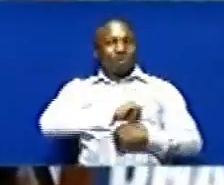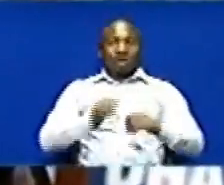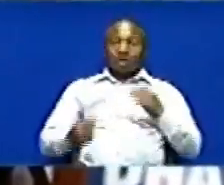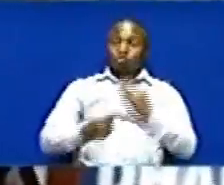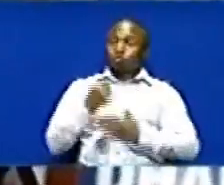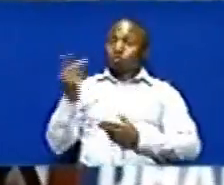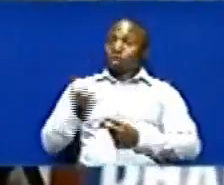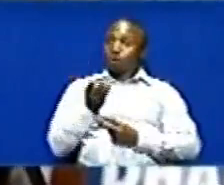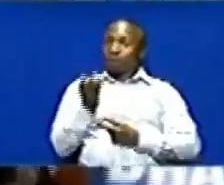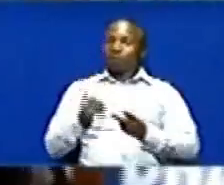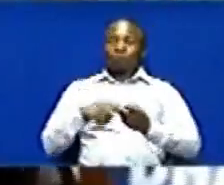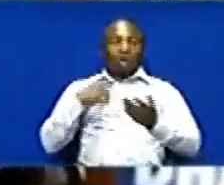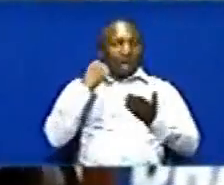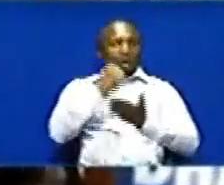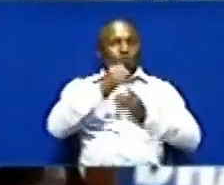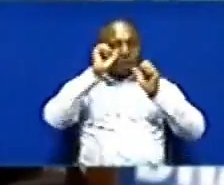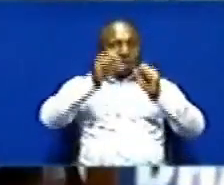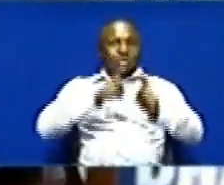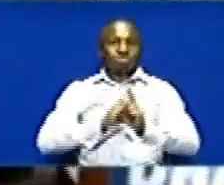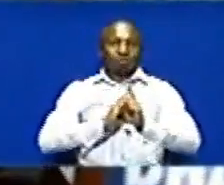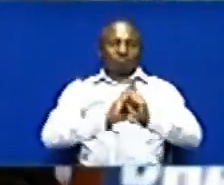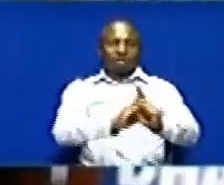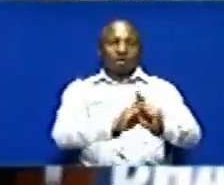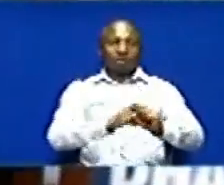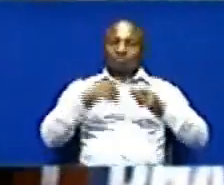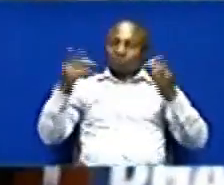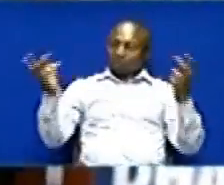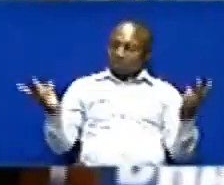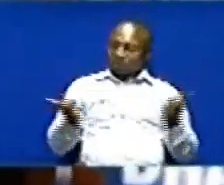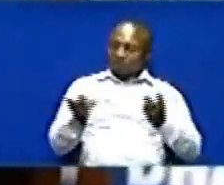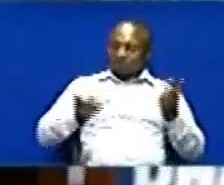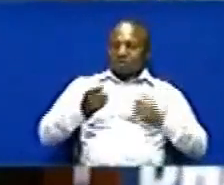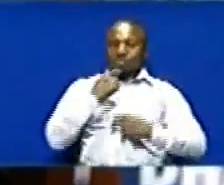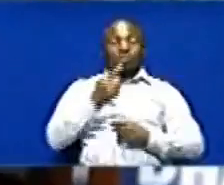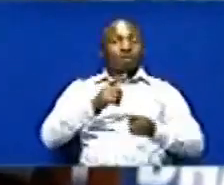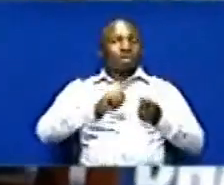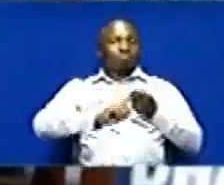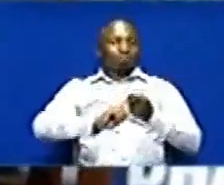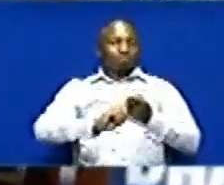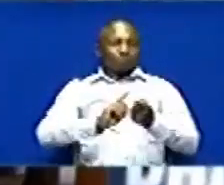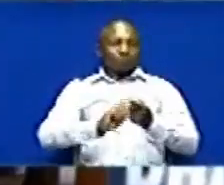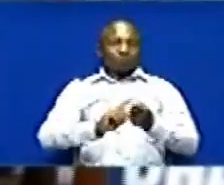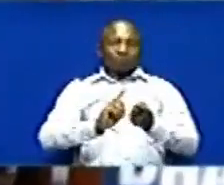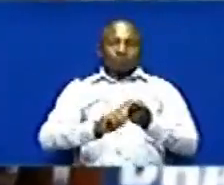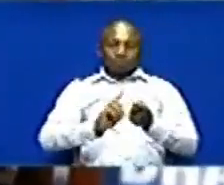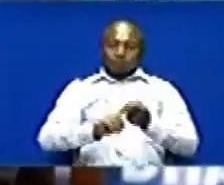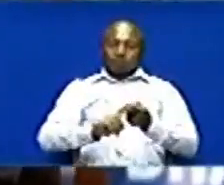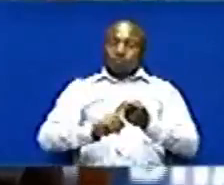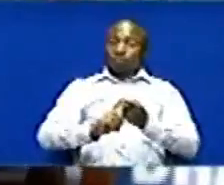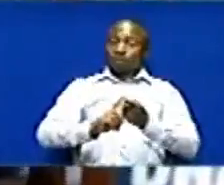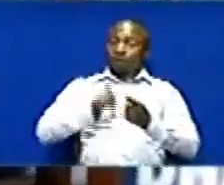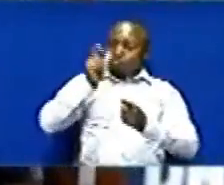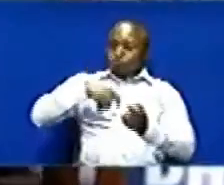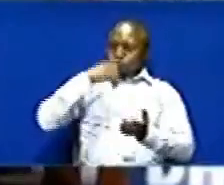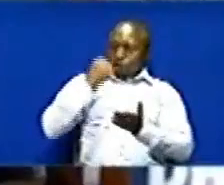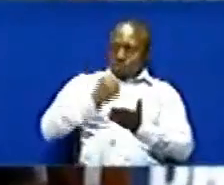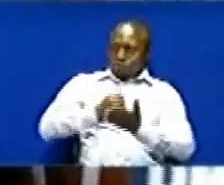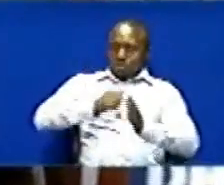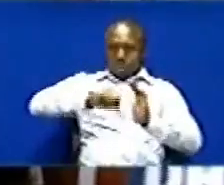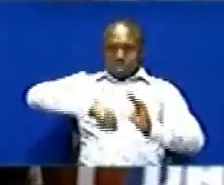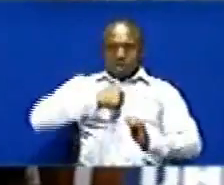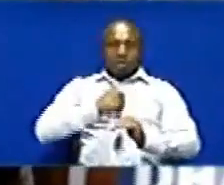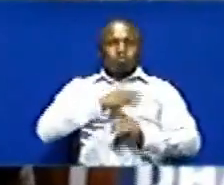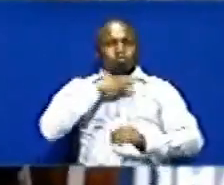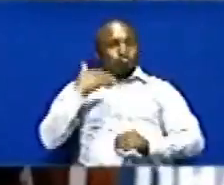Hatuwa zita chukuli Lakini sambaba na hilo Tunasema pia kwamba Kwa kujichukulia sheria mkononi ubu wanafestu